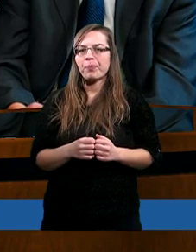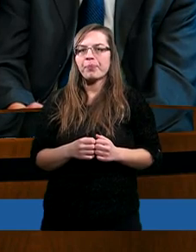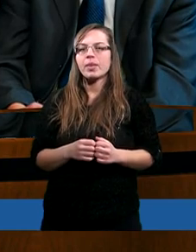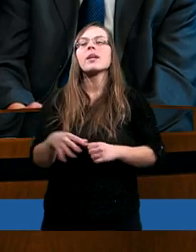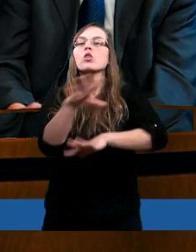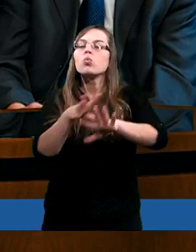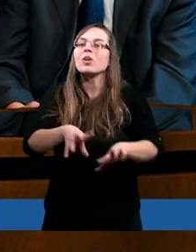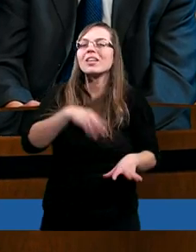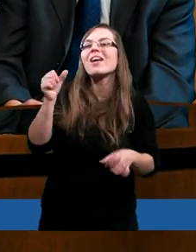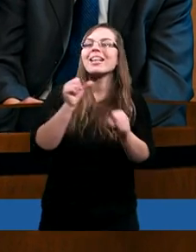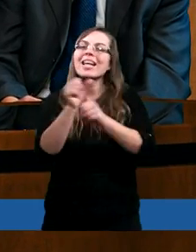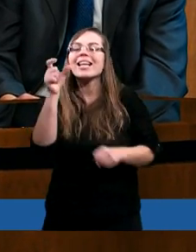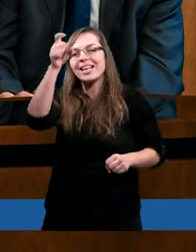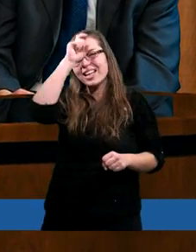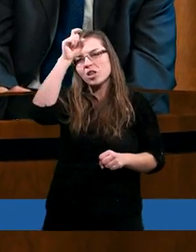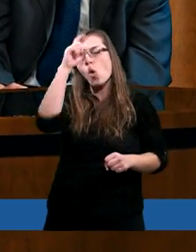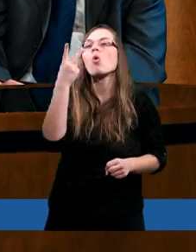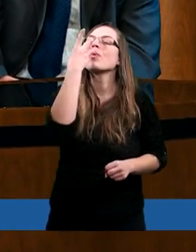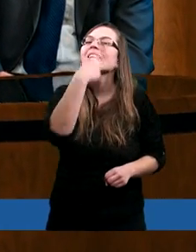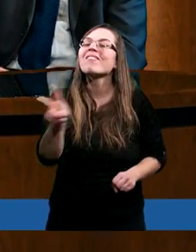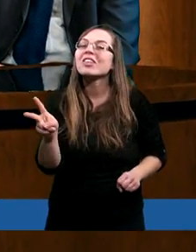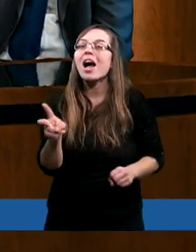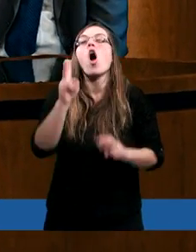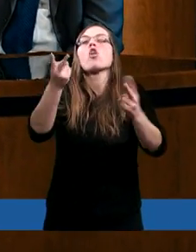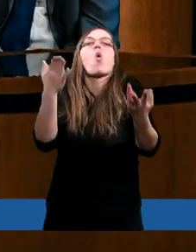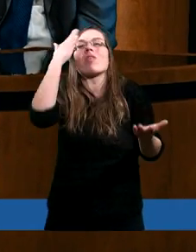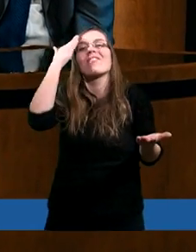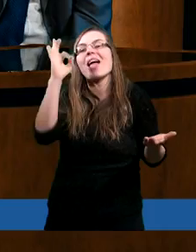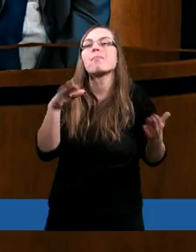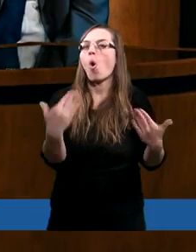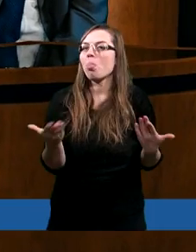Duch Święty jest istotą niewidzialną. Skąd o tym wiemy?